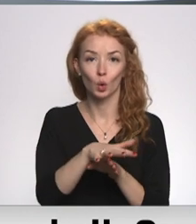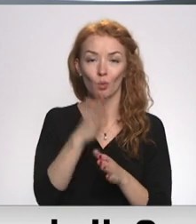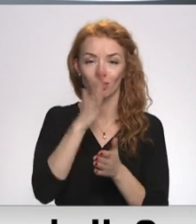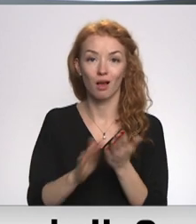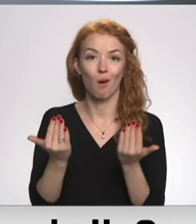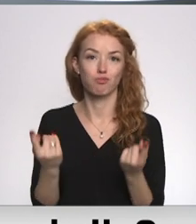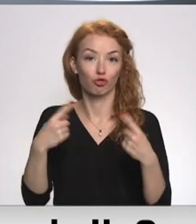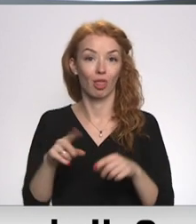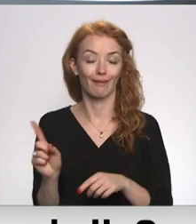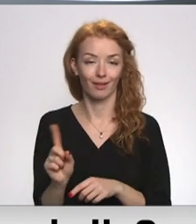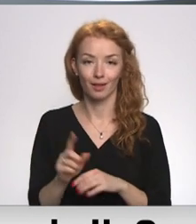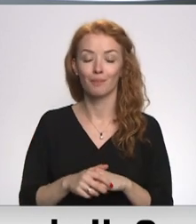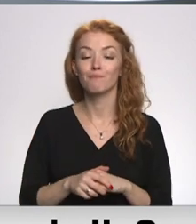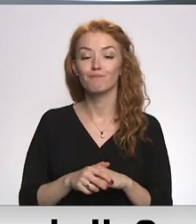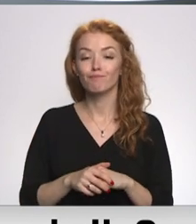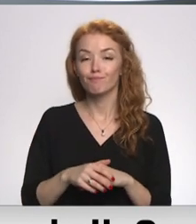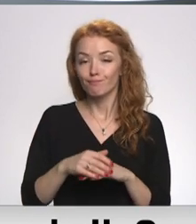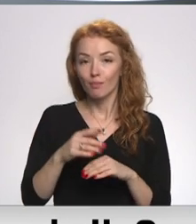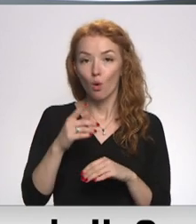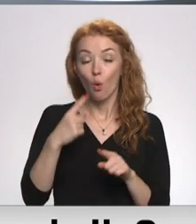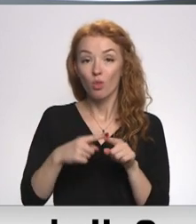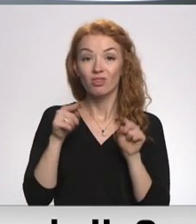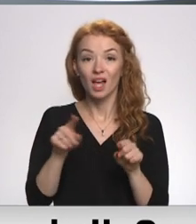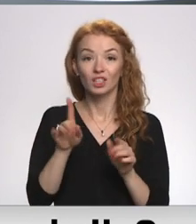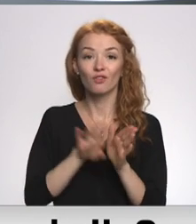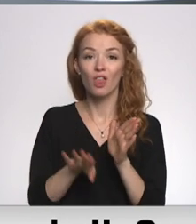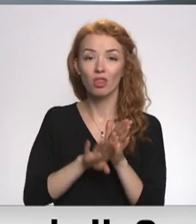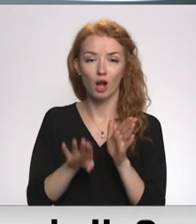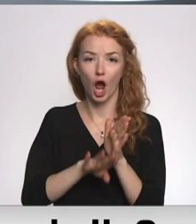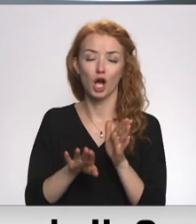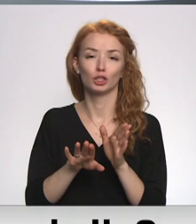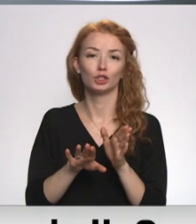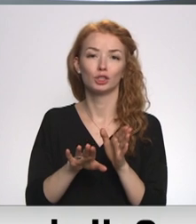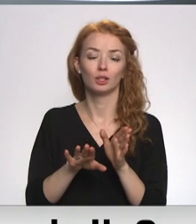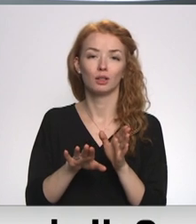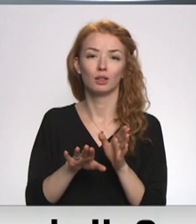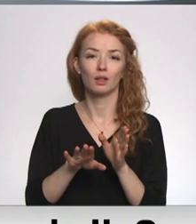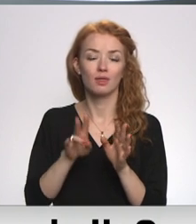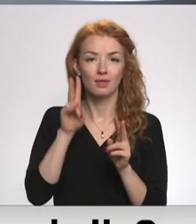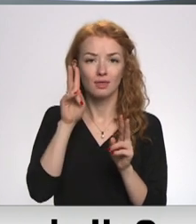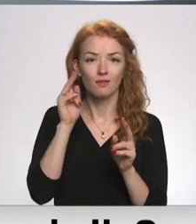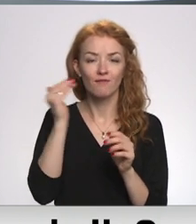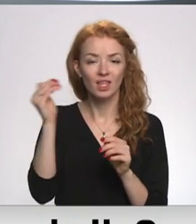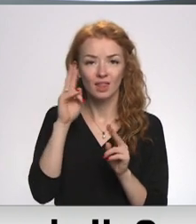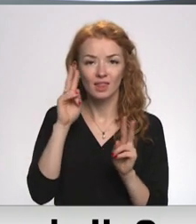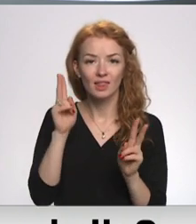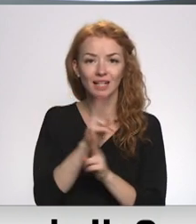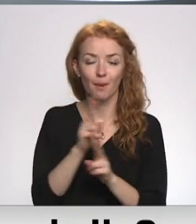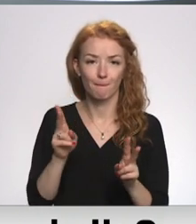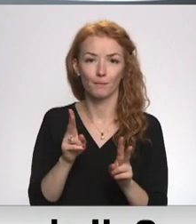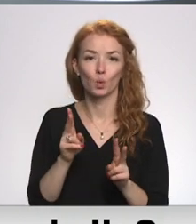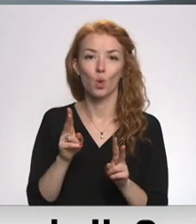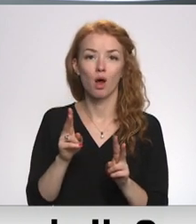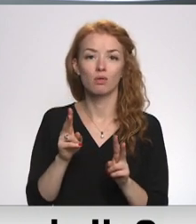šobrīd. Kas, es domāju, ir vienkārši neapzināšanās to situāciju neapzināties, kādā ir